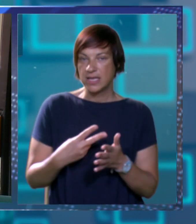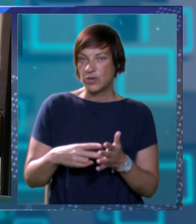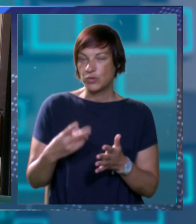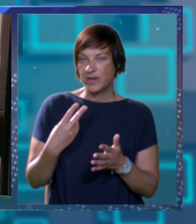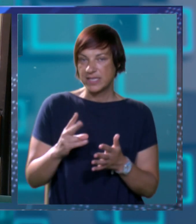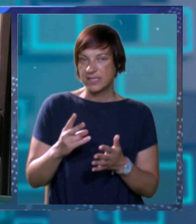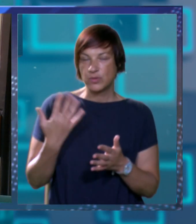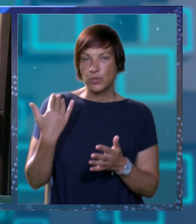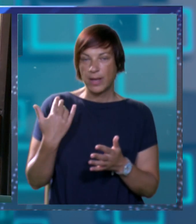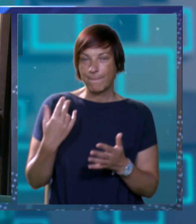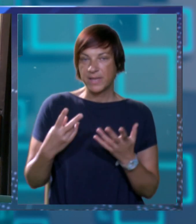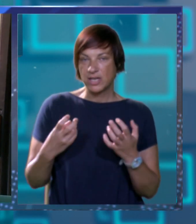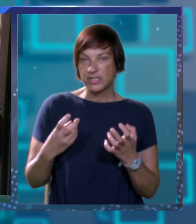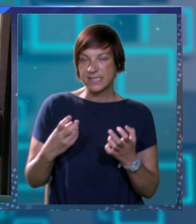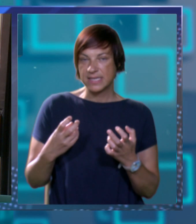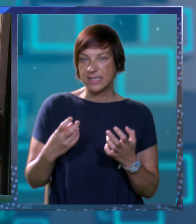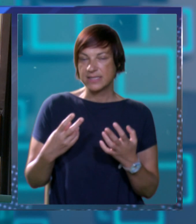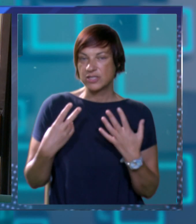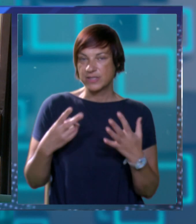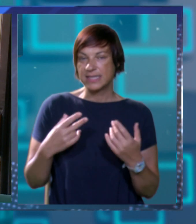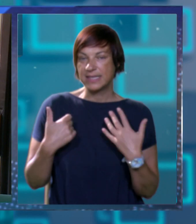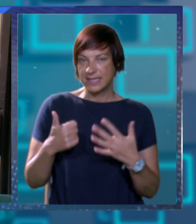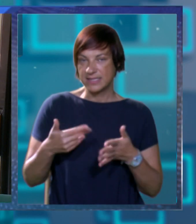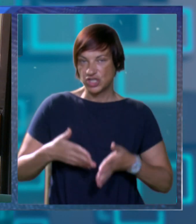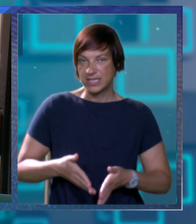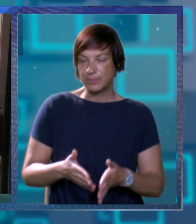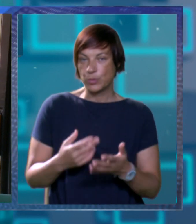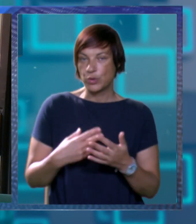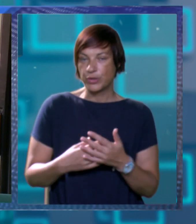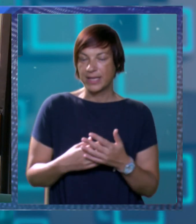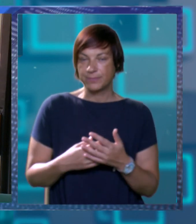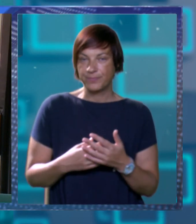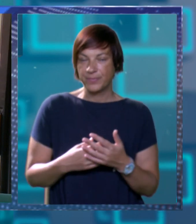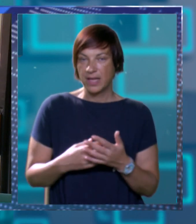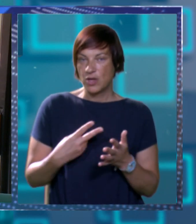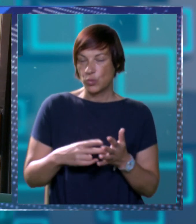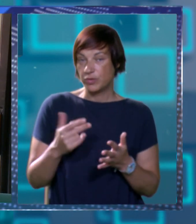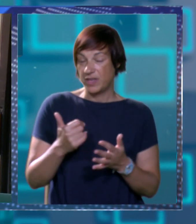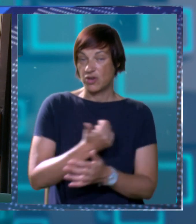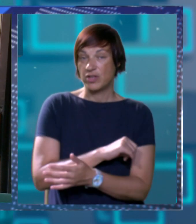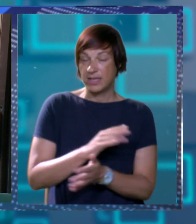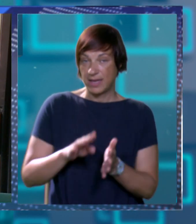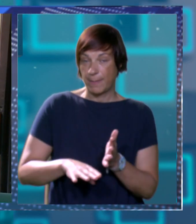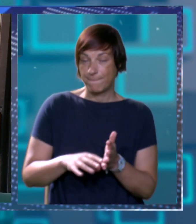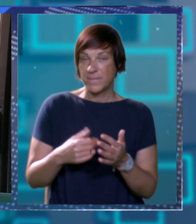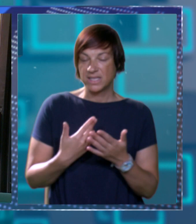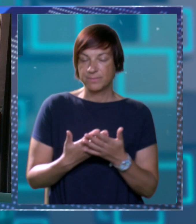recimo u 22. je bilo je 776 u 22. znači u dvije godine dana.